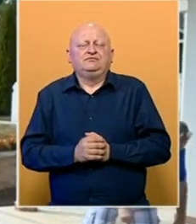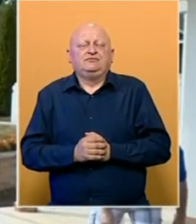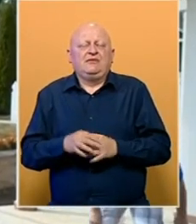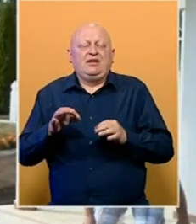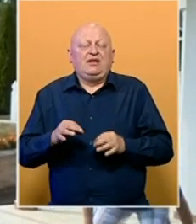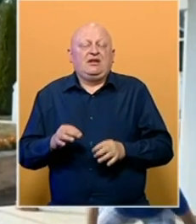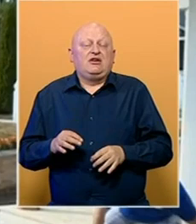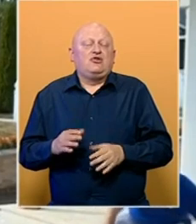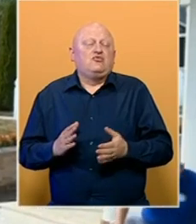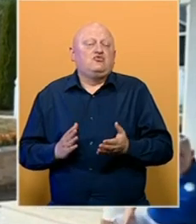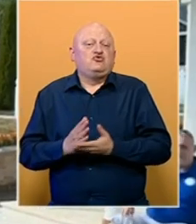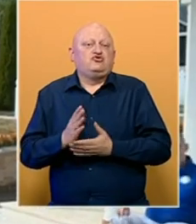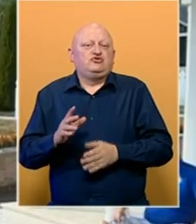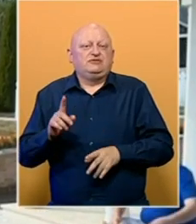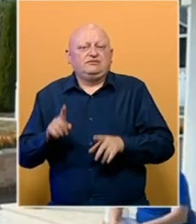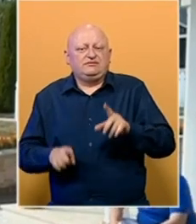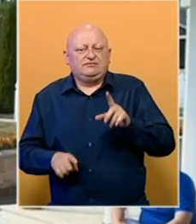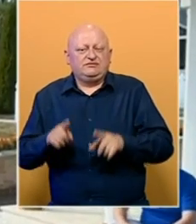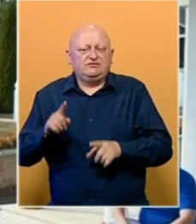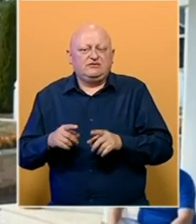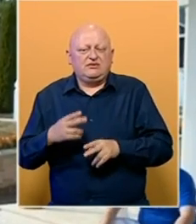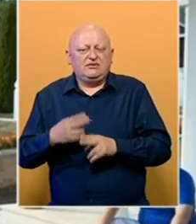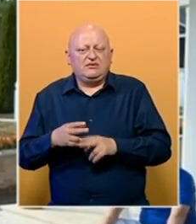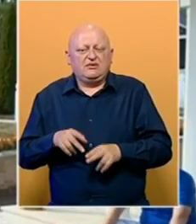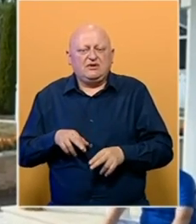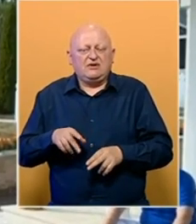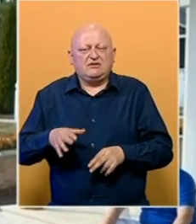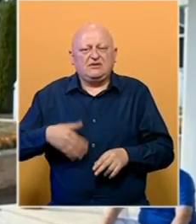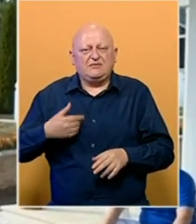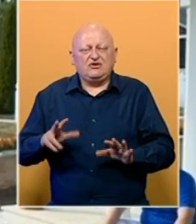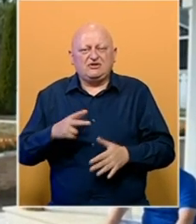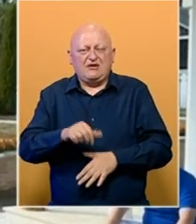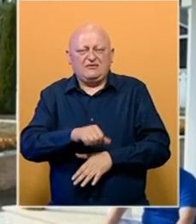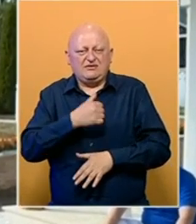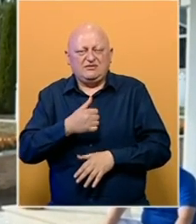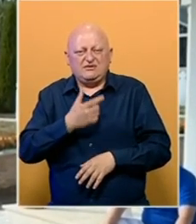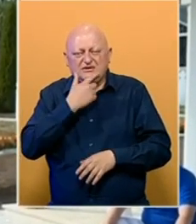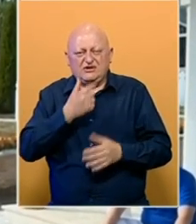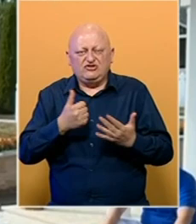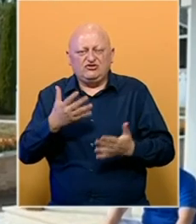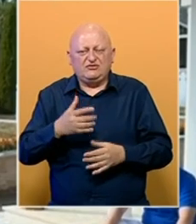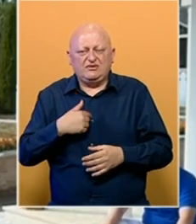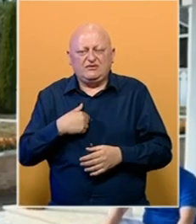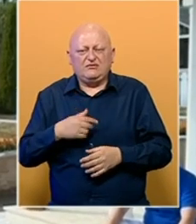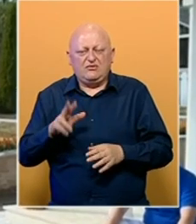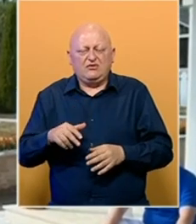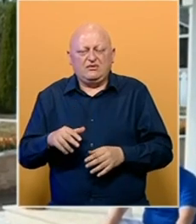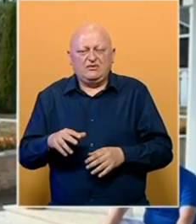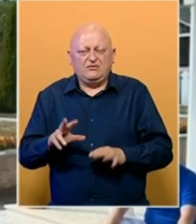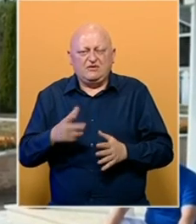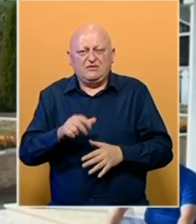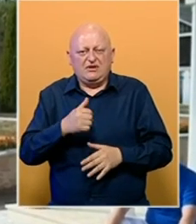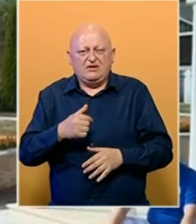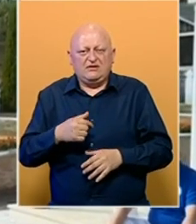Igrom slučaja, znači, neko je spomenuo da izađemo mlađi od 18, stariju 65 godina, iako sam imao od tad